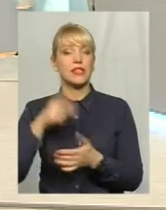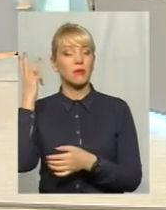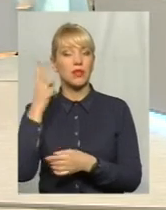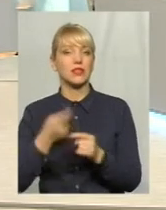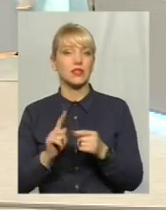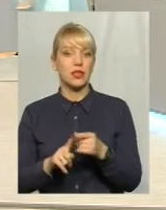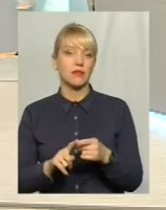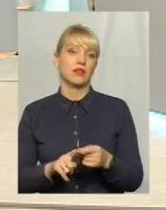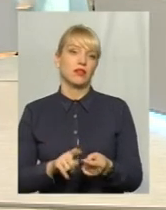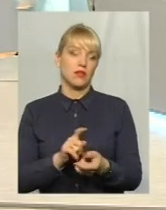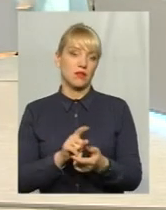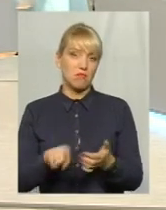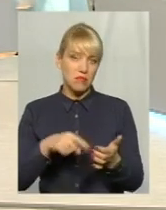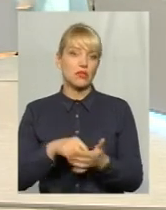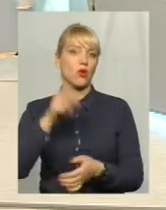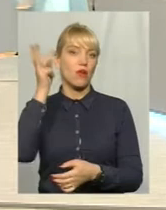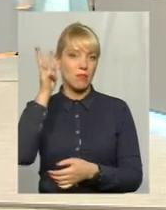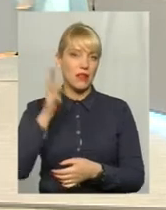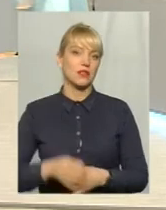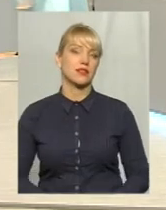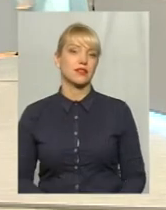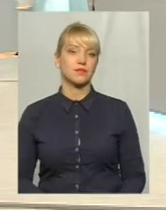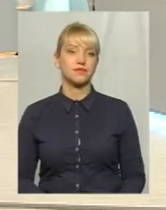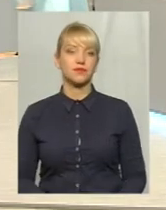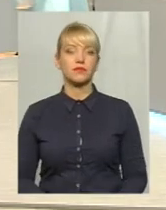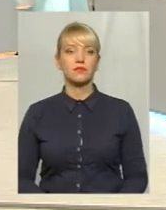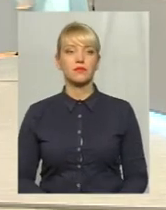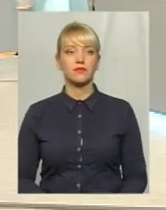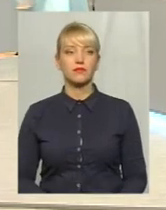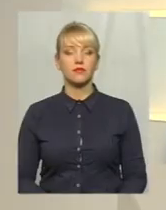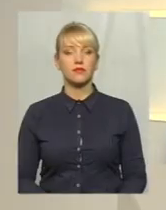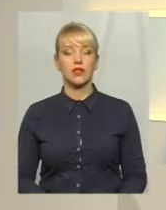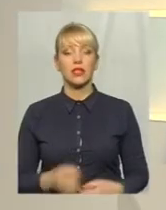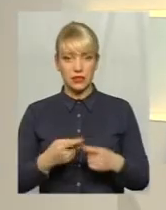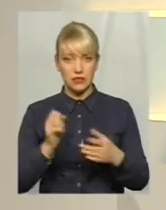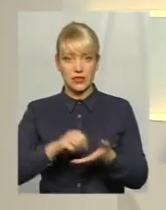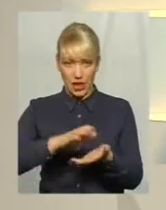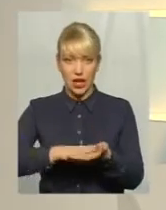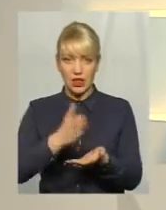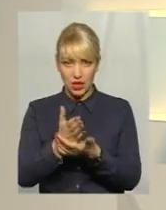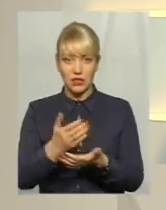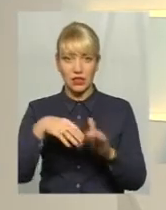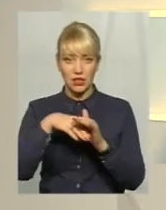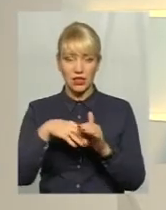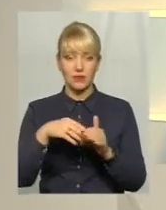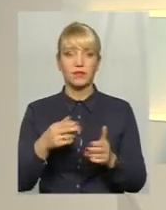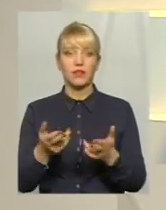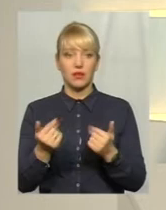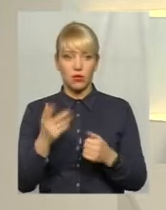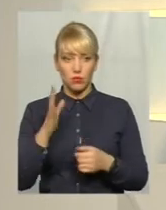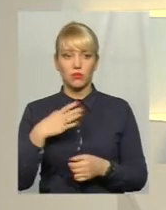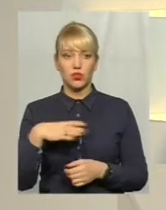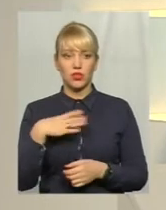з бюджету міста Хмельницького. В області, з обласного? З обласного. З закладені вони, будемо чекати, все ж таки, нового